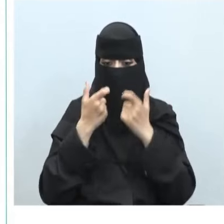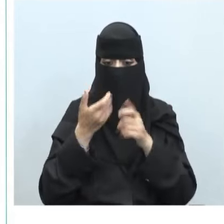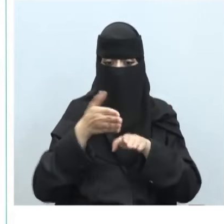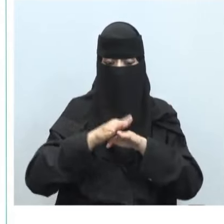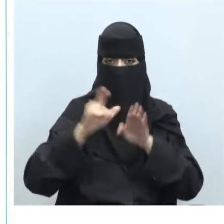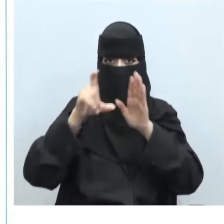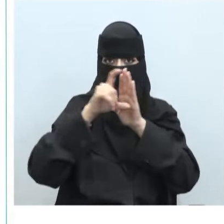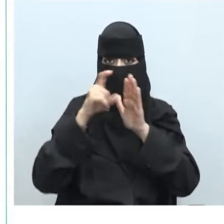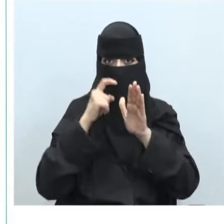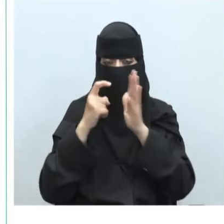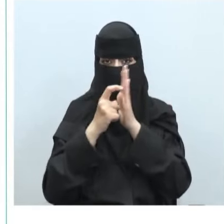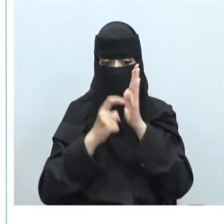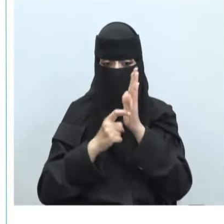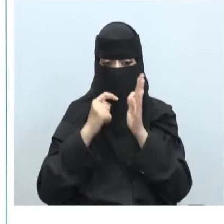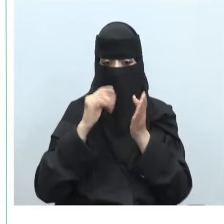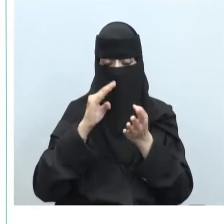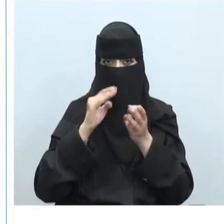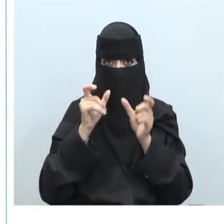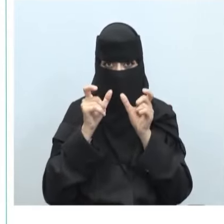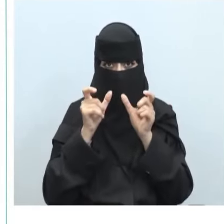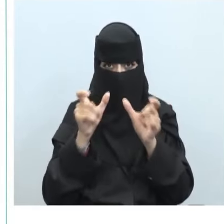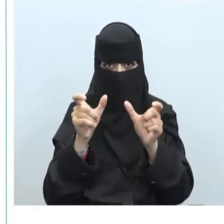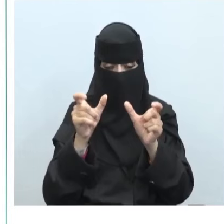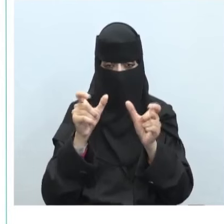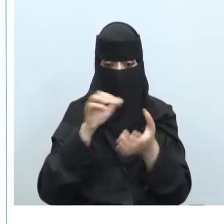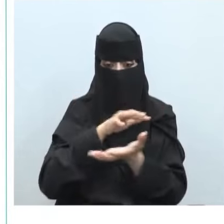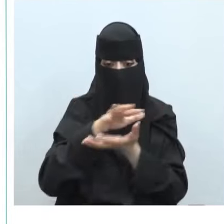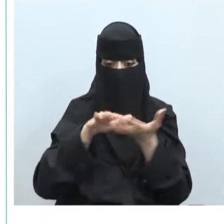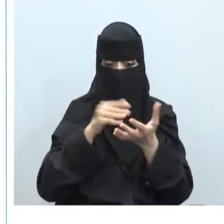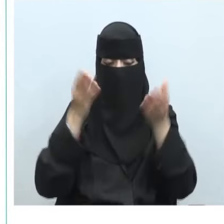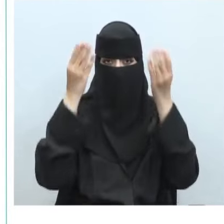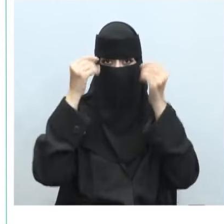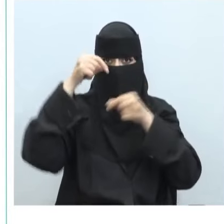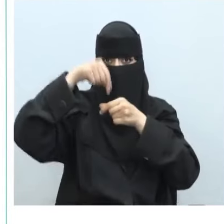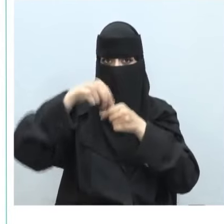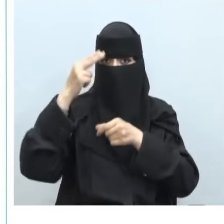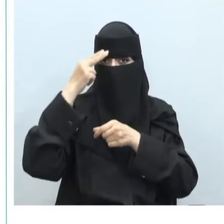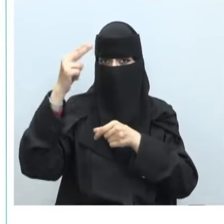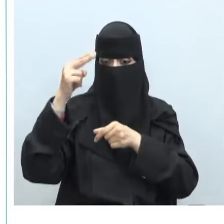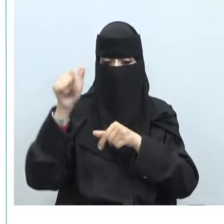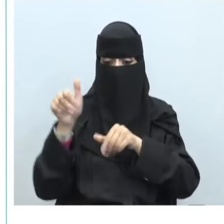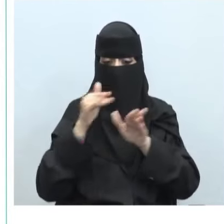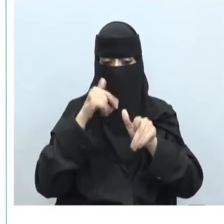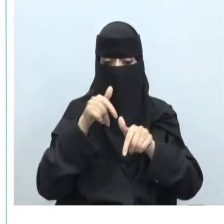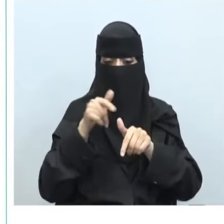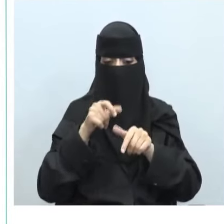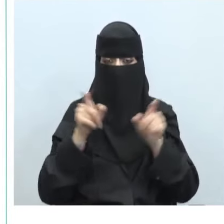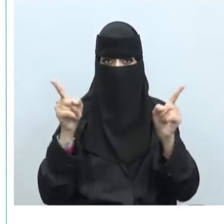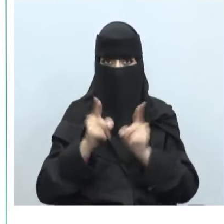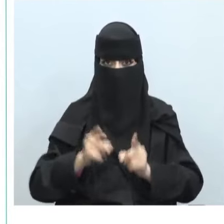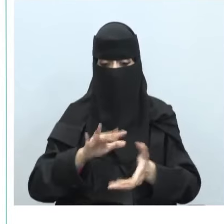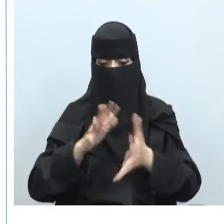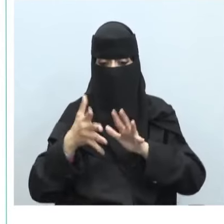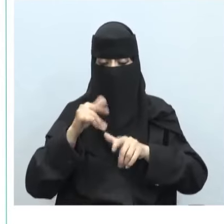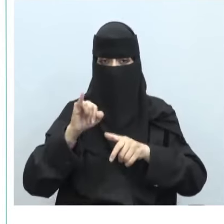والطالبات اطلع على نص نظام مكافحة الجرائم المعلوماتية في المملكة العربية السعودية